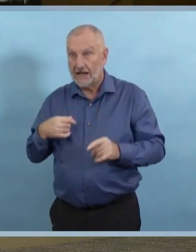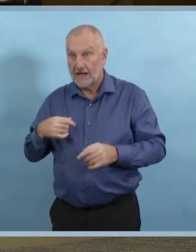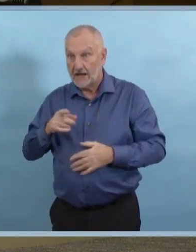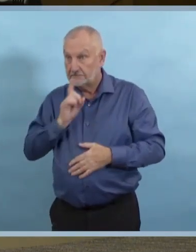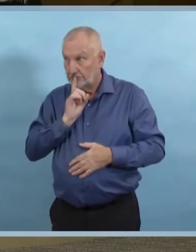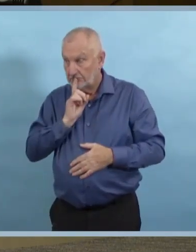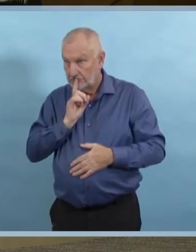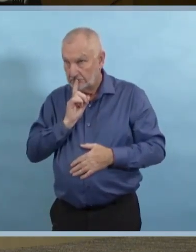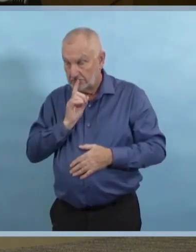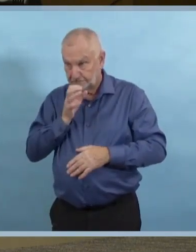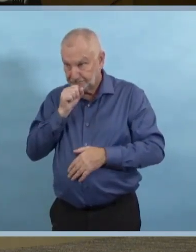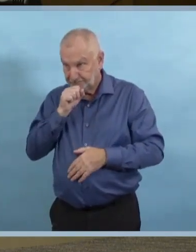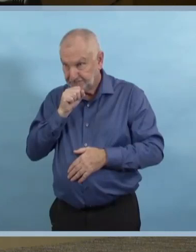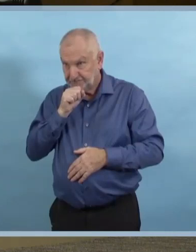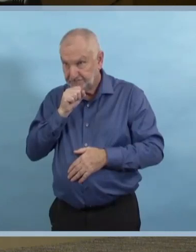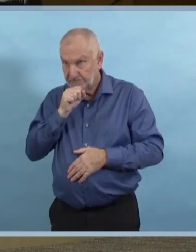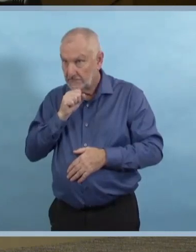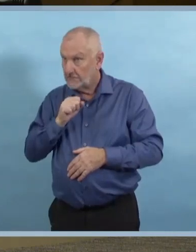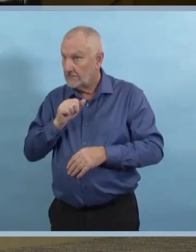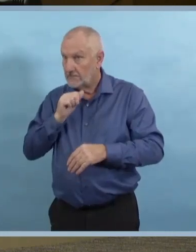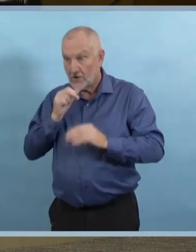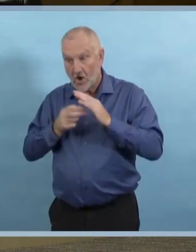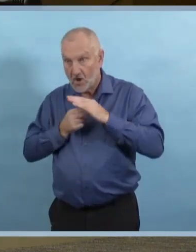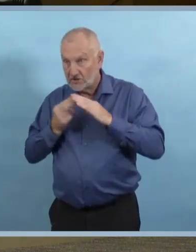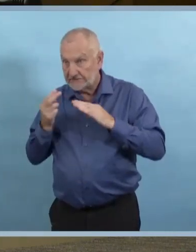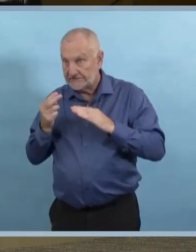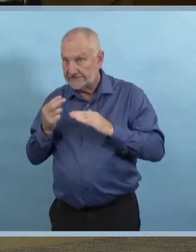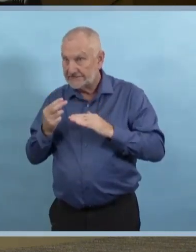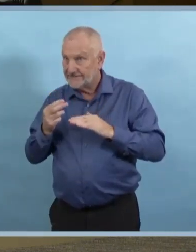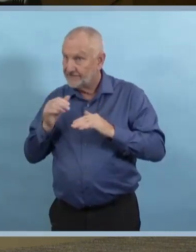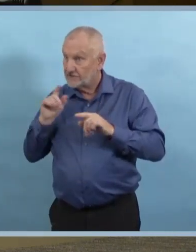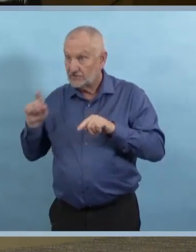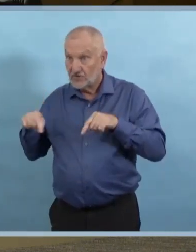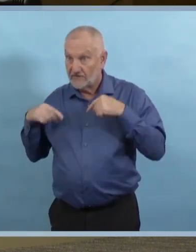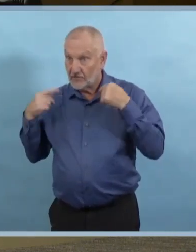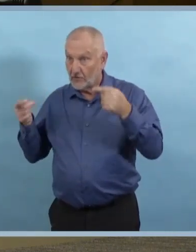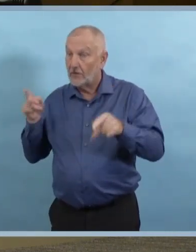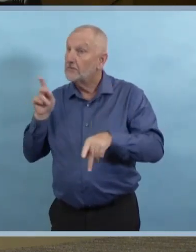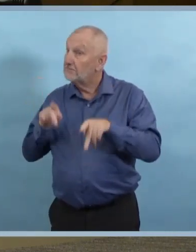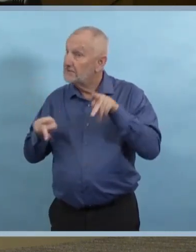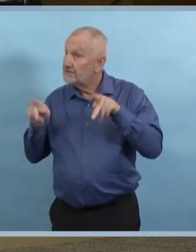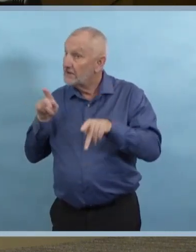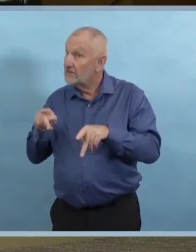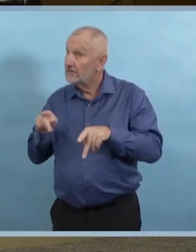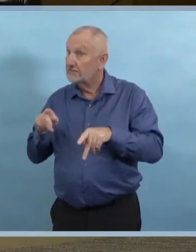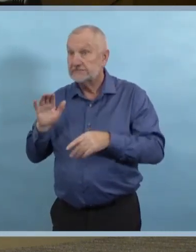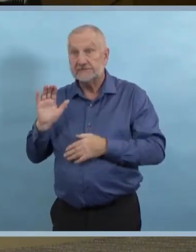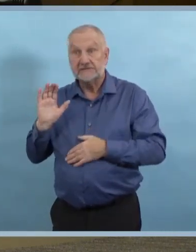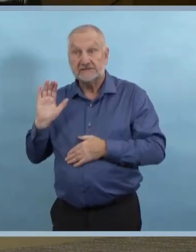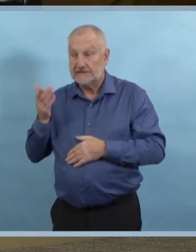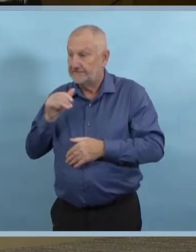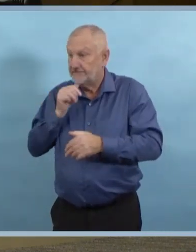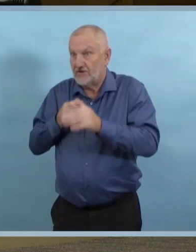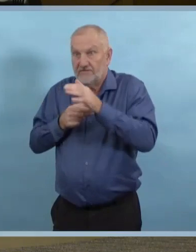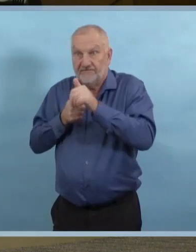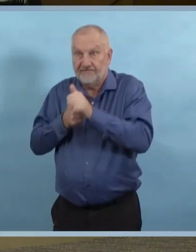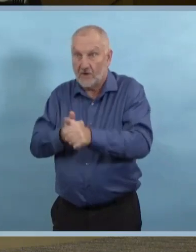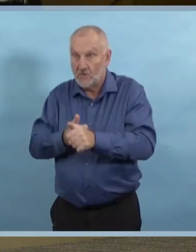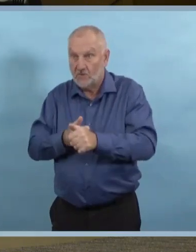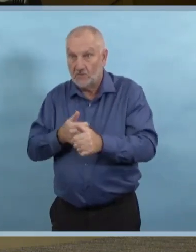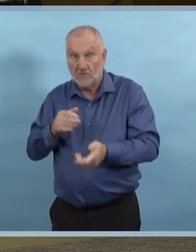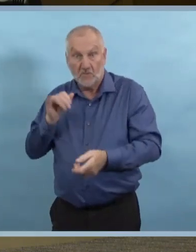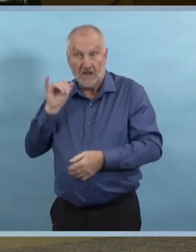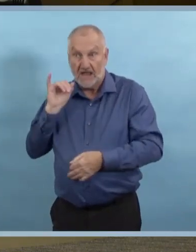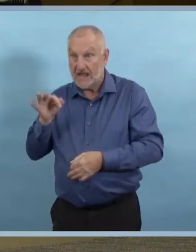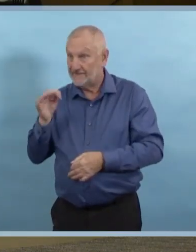donc pourquoi ne pas rétroactivement imposer des amendes et donner l'impression au moins qu'il y a certaines mesures d'application?